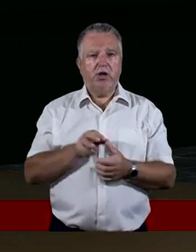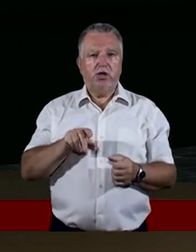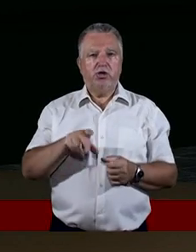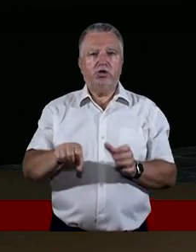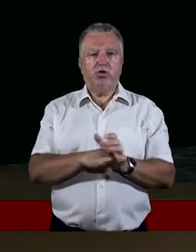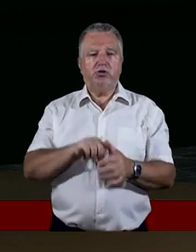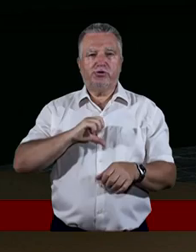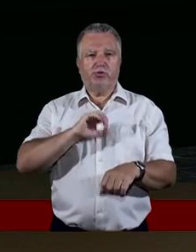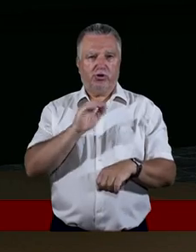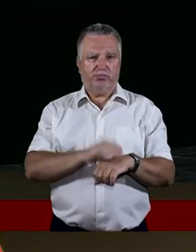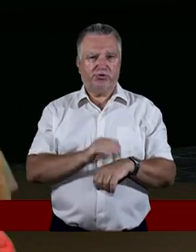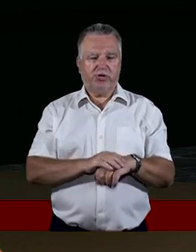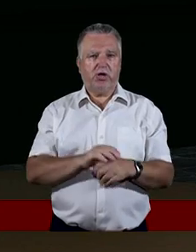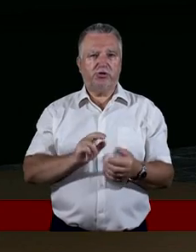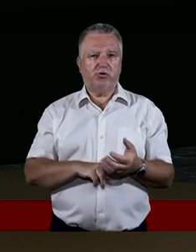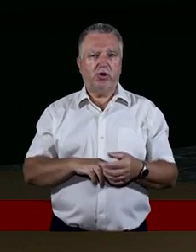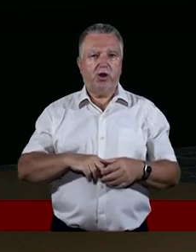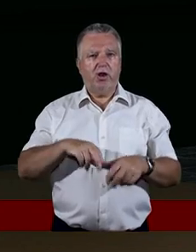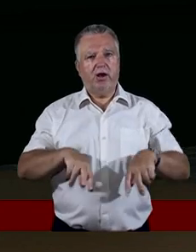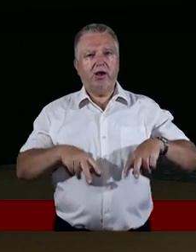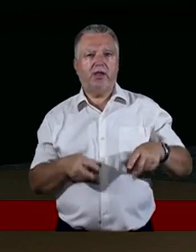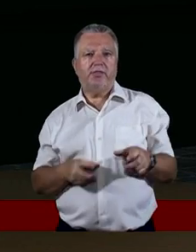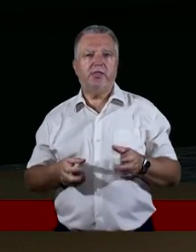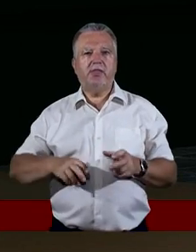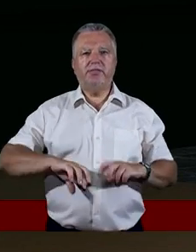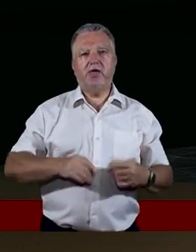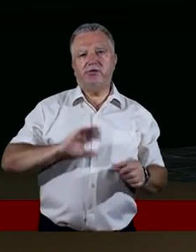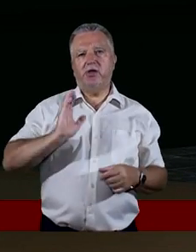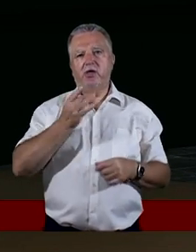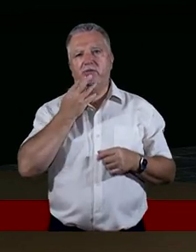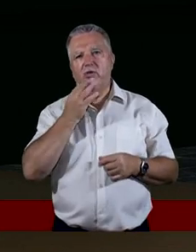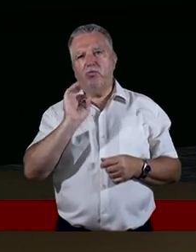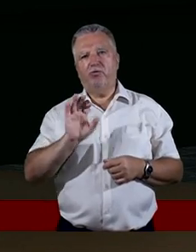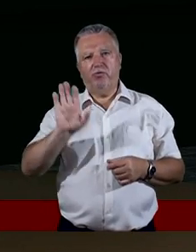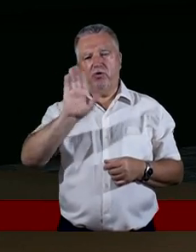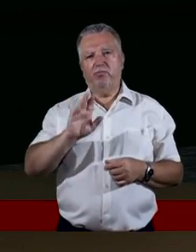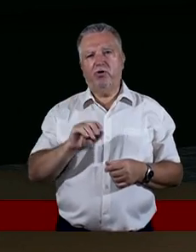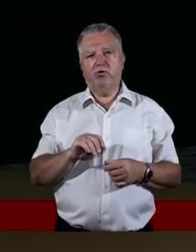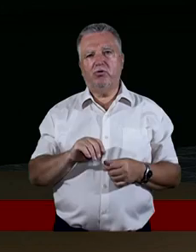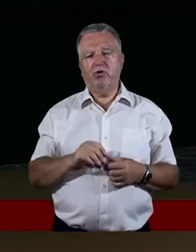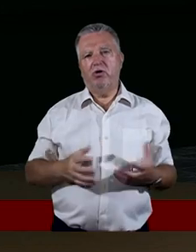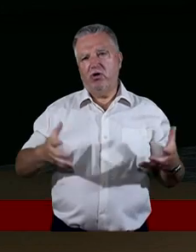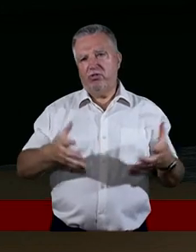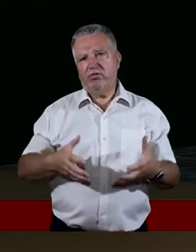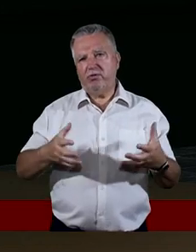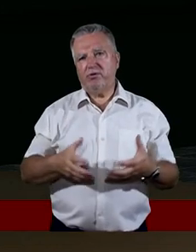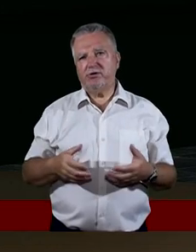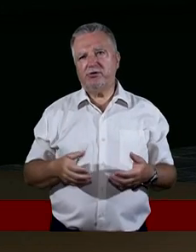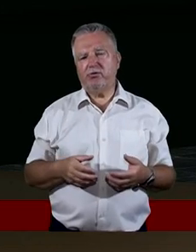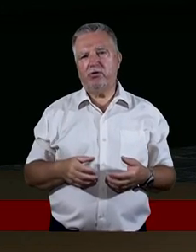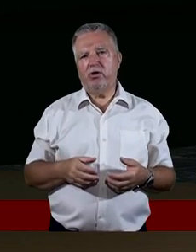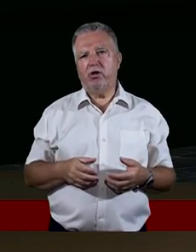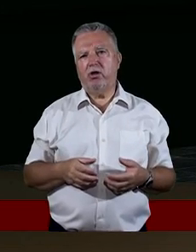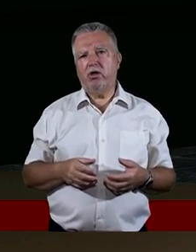swoich tam przyjaciół na dyskotekę, będę im mówił o Bogu, to tam w takie, wiecie, towarzystwo bardzo, no takie bardzo